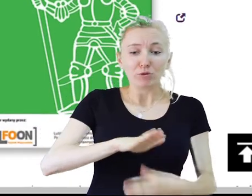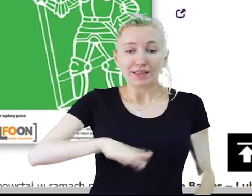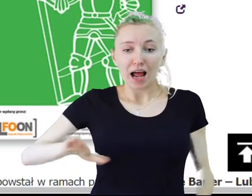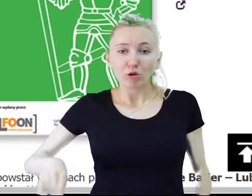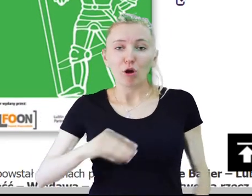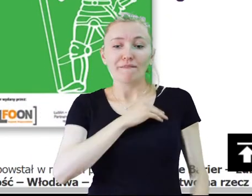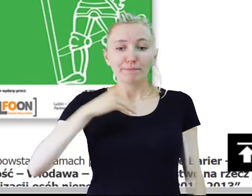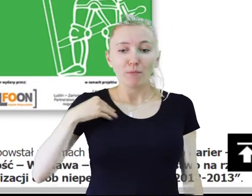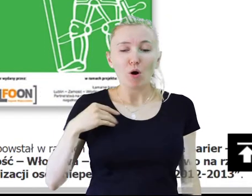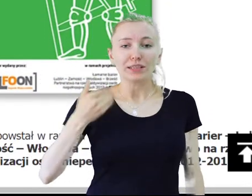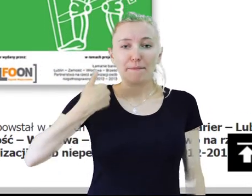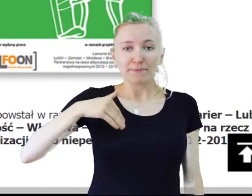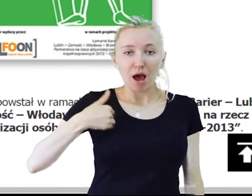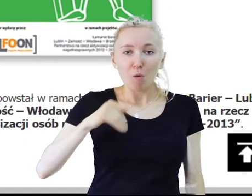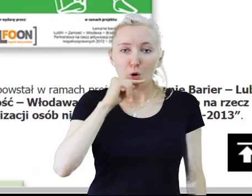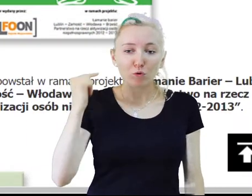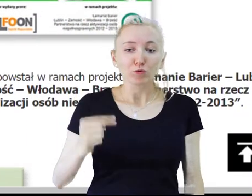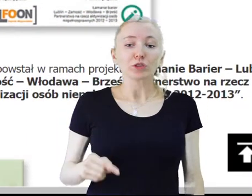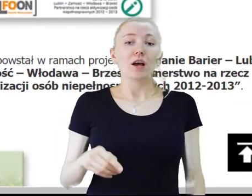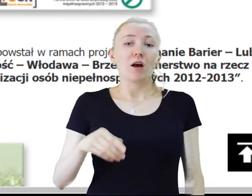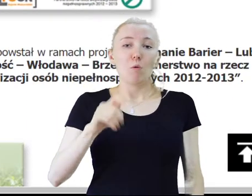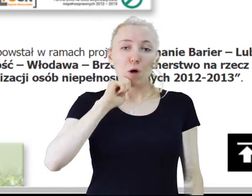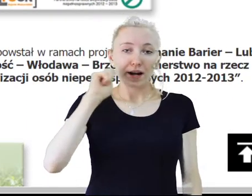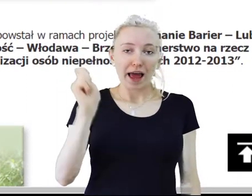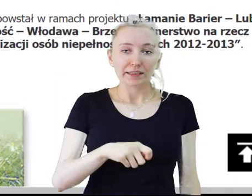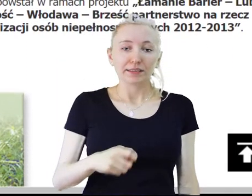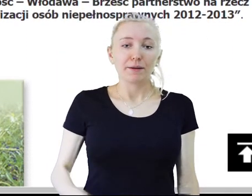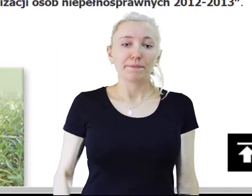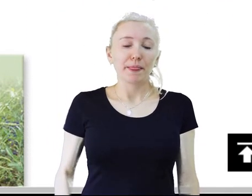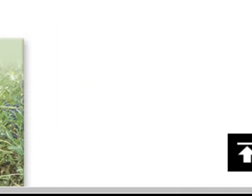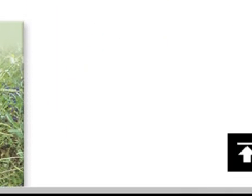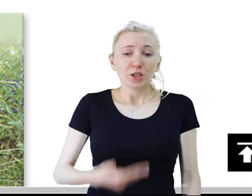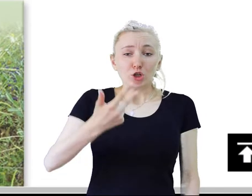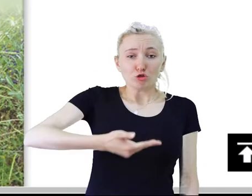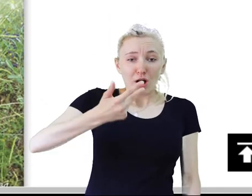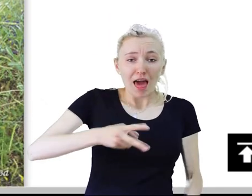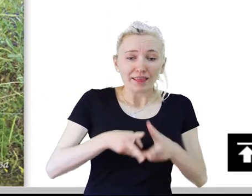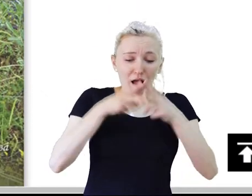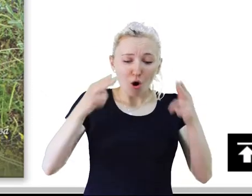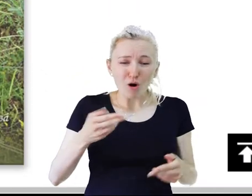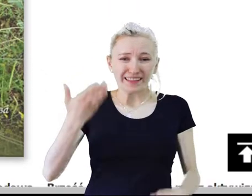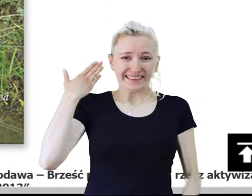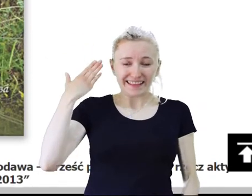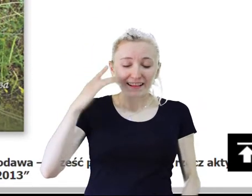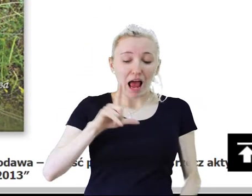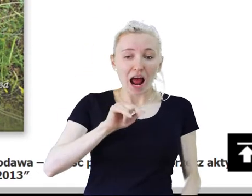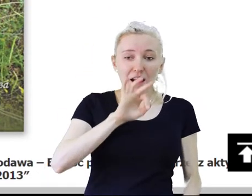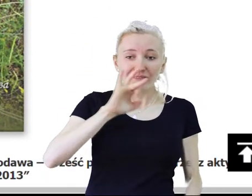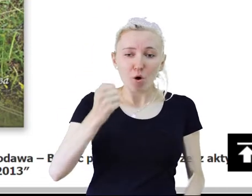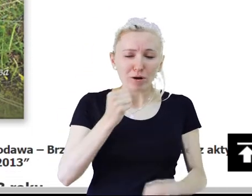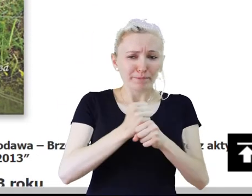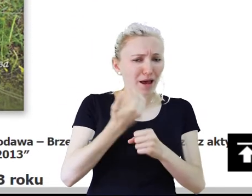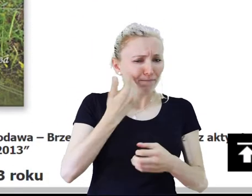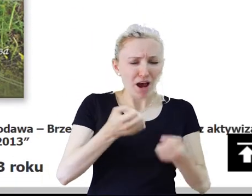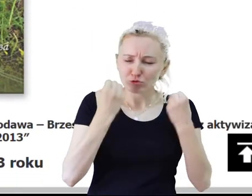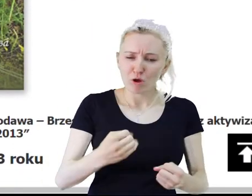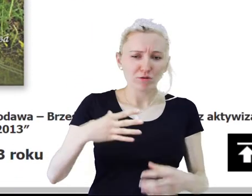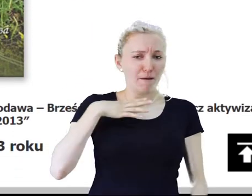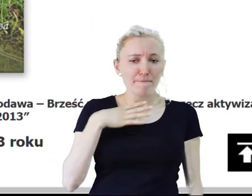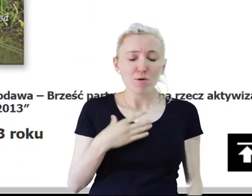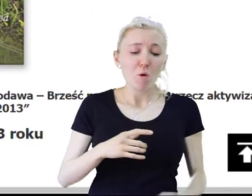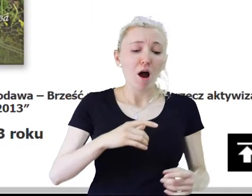Programu Współpracy Transgranicznej Polska-Białoruś-Ukraina. Ostatnie trzy lata to bardzo intensywna praca forum nad